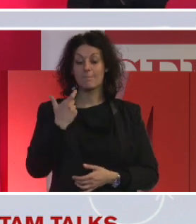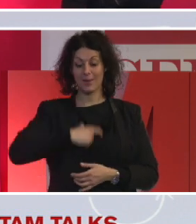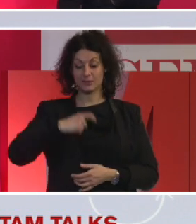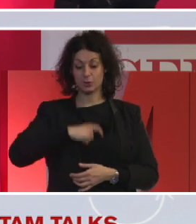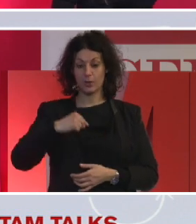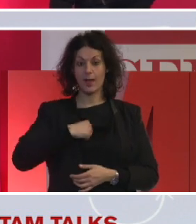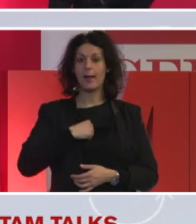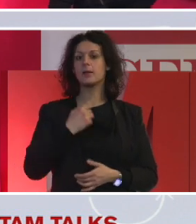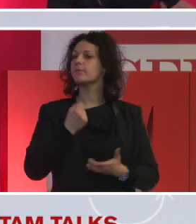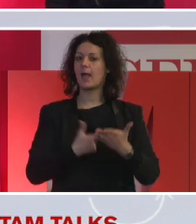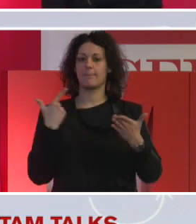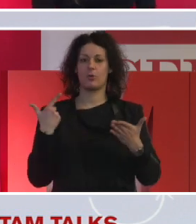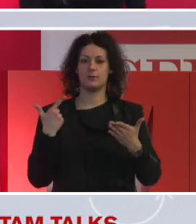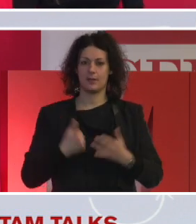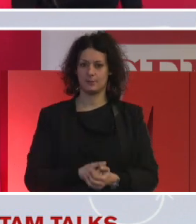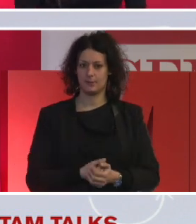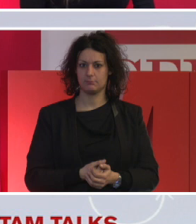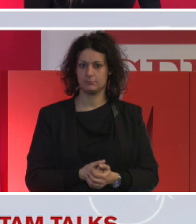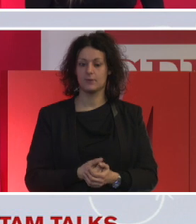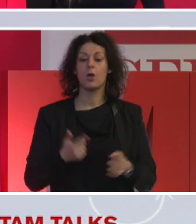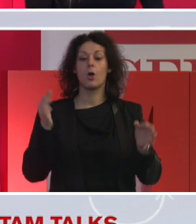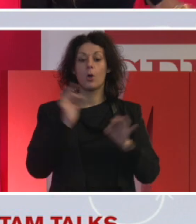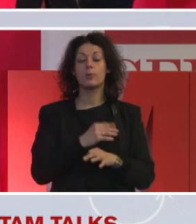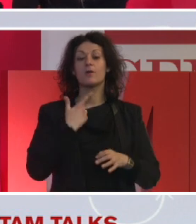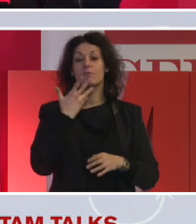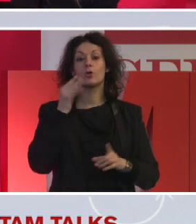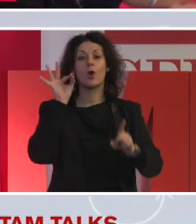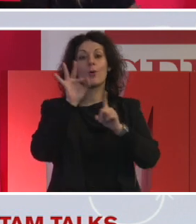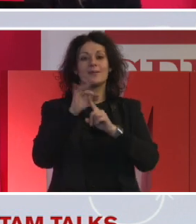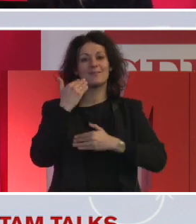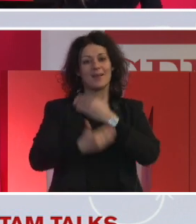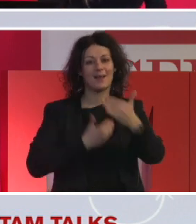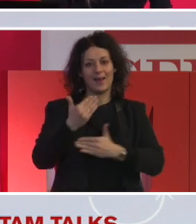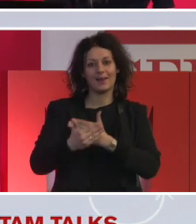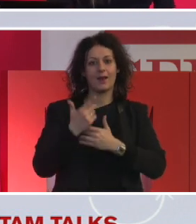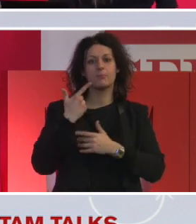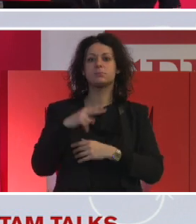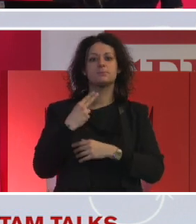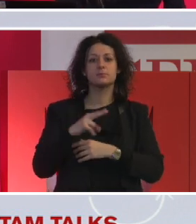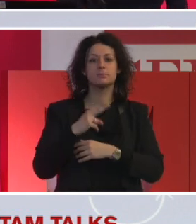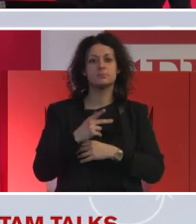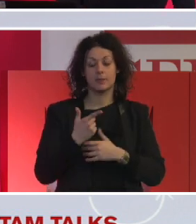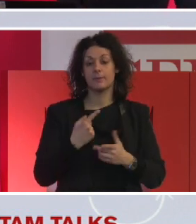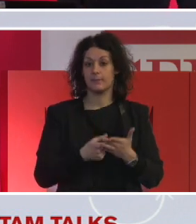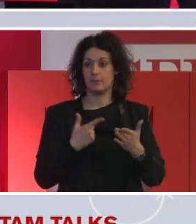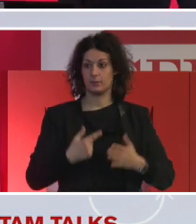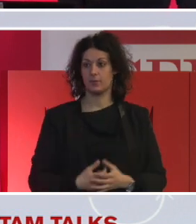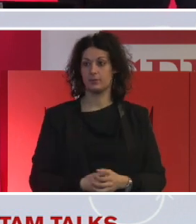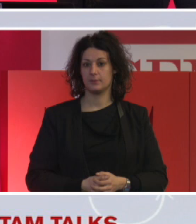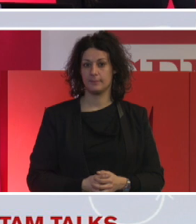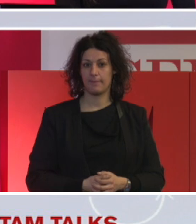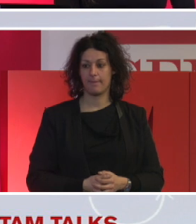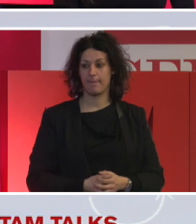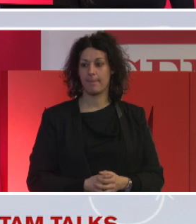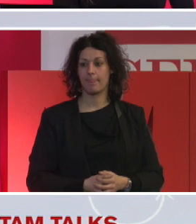ricordate, e neanche realizzare i obiettivi di carriera e poi a seguirne altri. E allora, l'importanza di nuovo